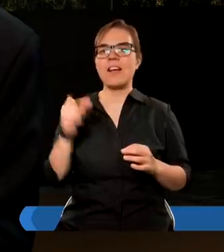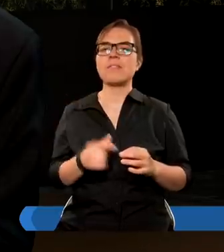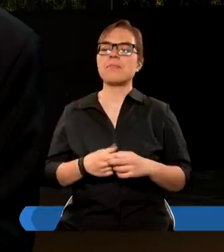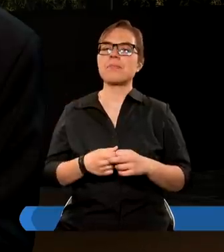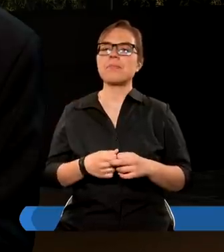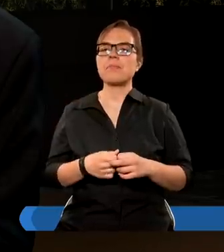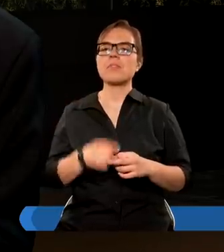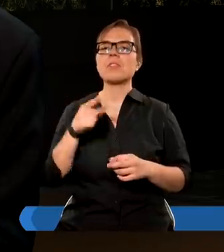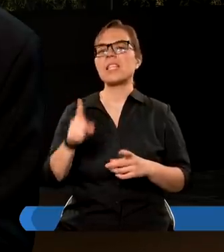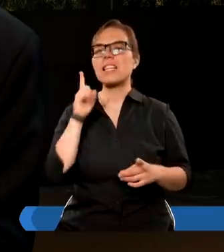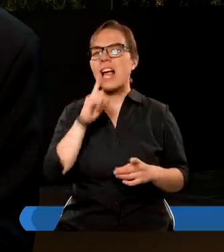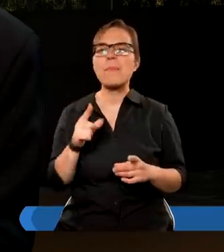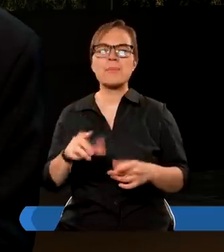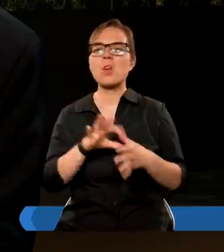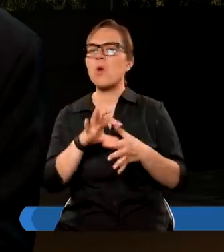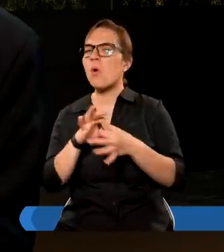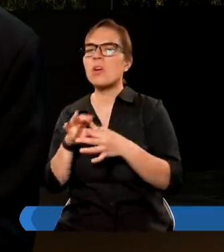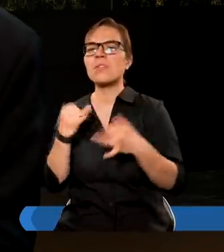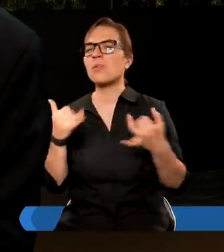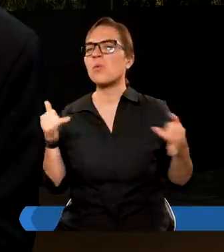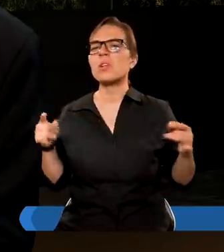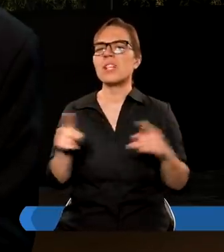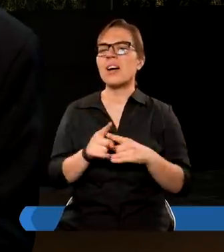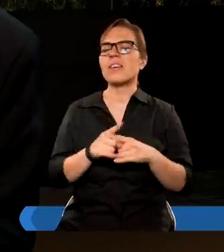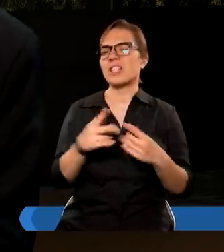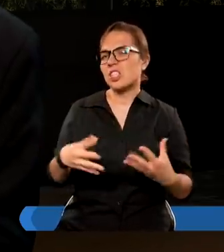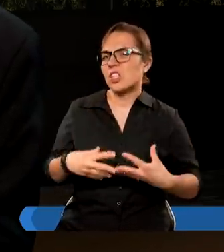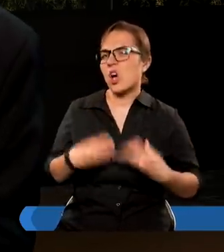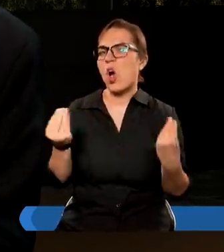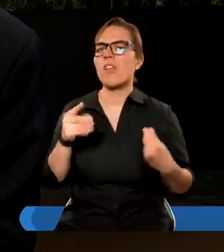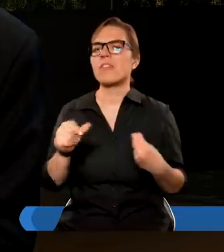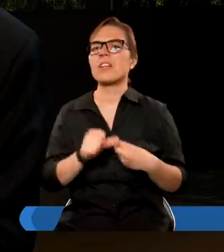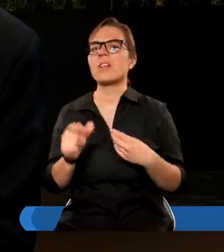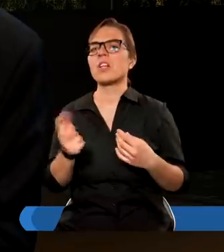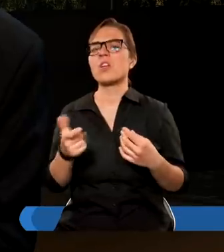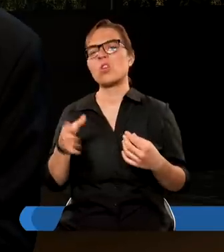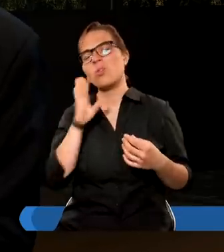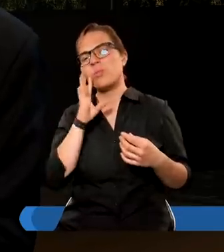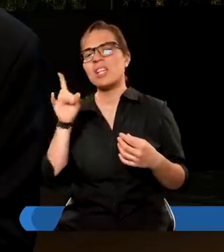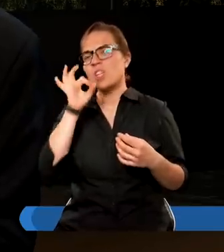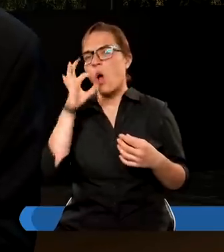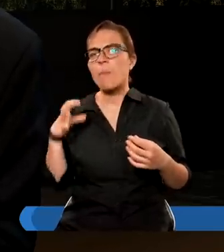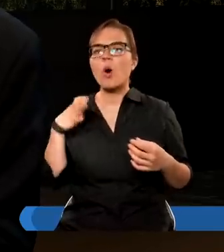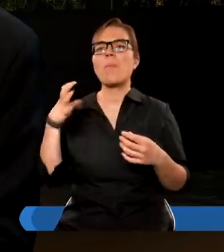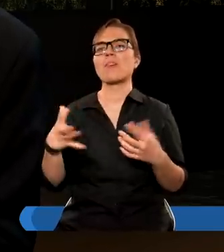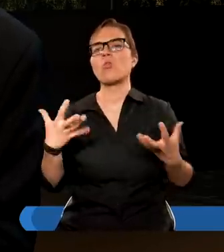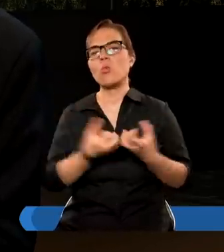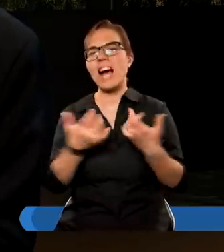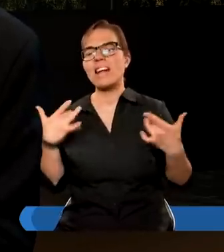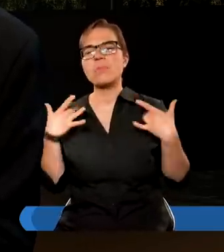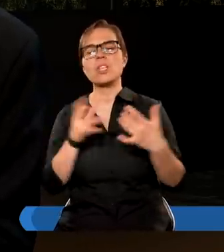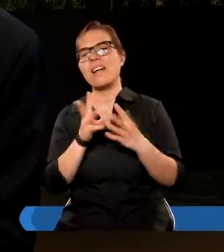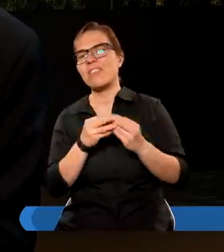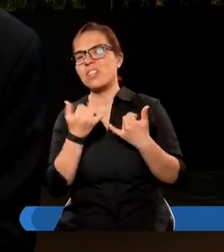Że ludzie tam naprawdę łączyli z tym, później nawet to Biblia rozwija, że łączyło się to z dobrobytem, z udanym życiem, ze